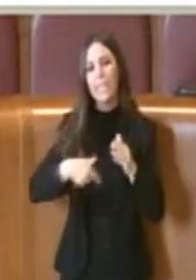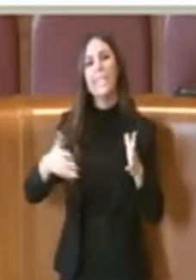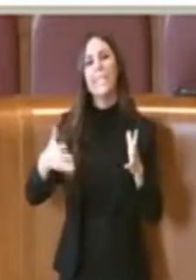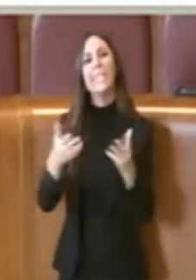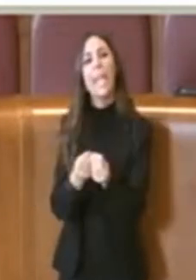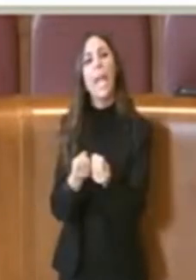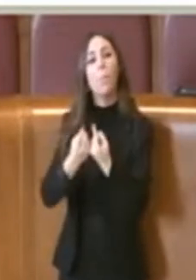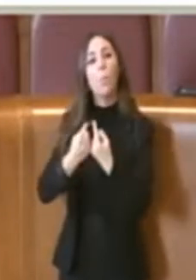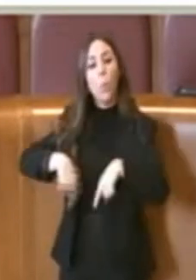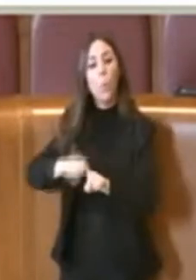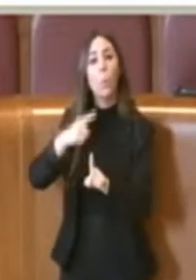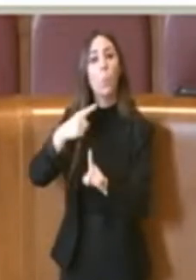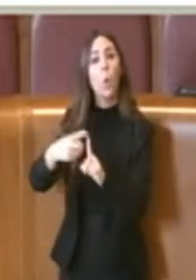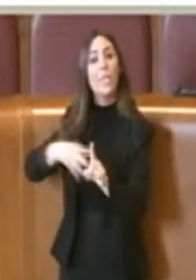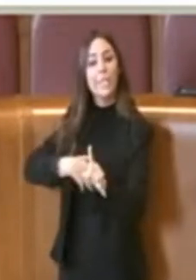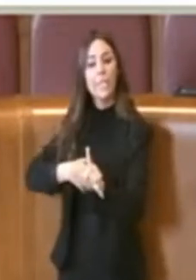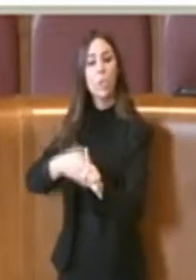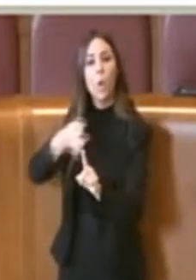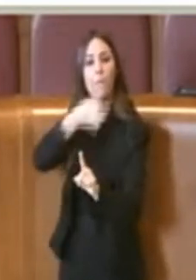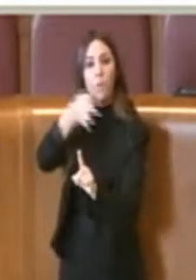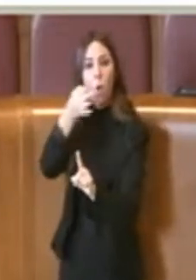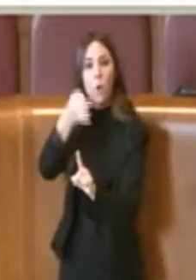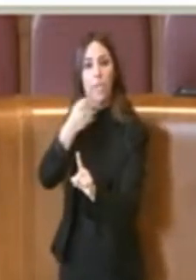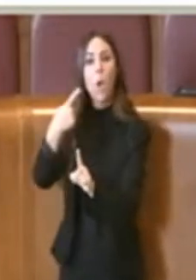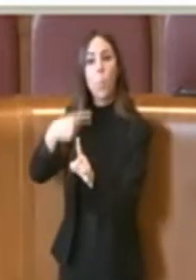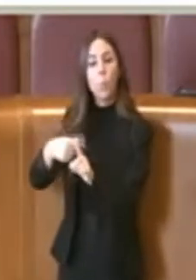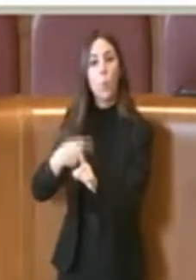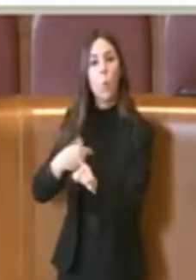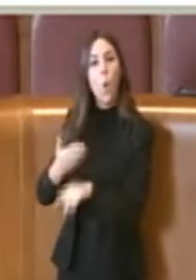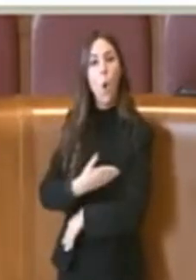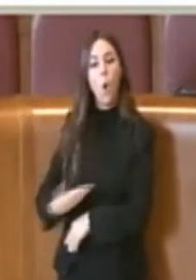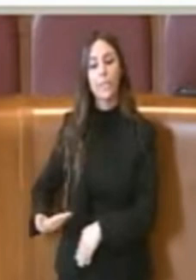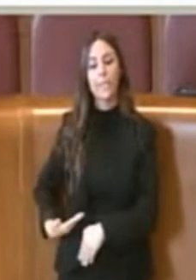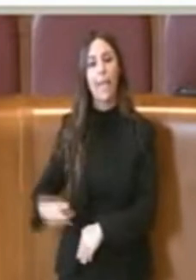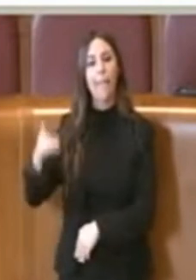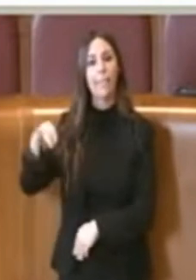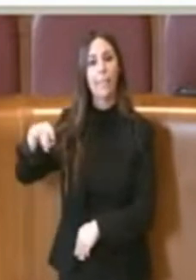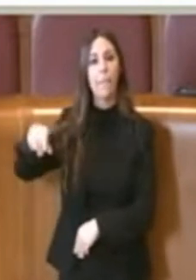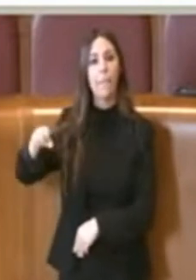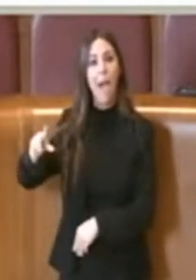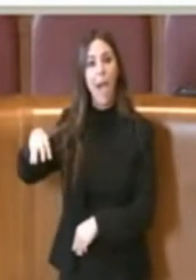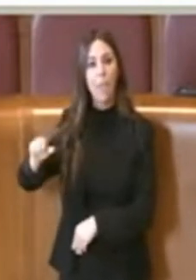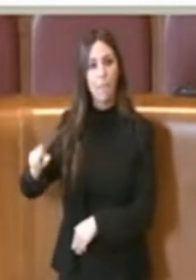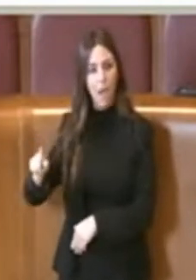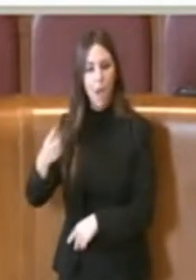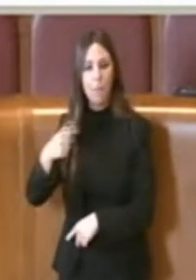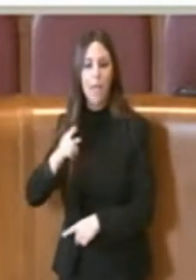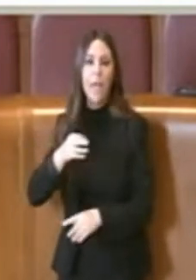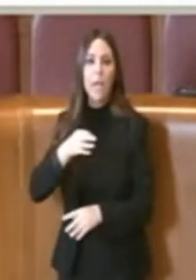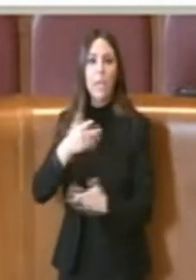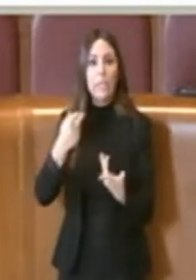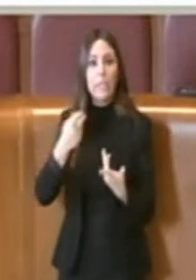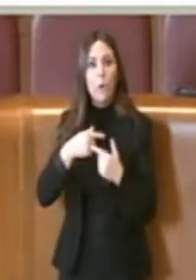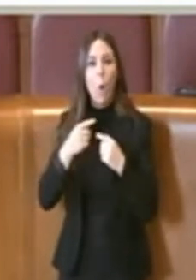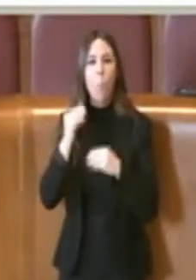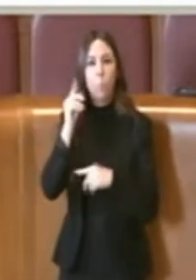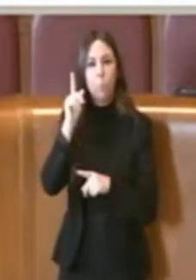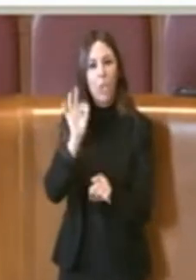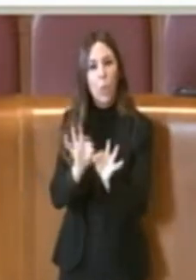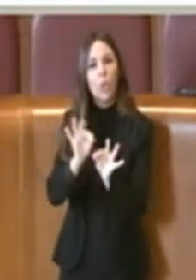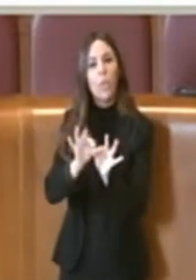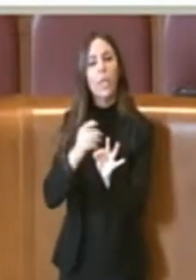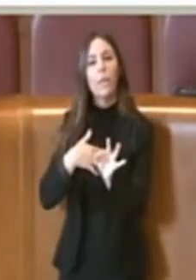insieme all'assessore Ferini, insieme al consigliere Di Palma, proprio per far luce ovviamente con gli organi